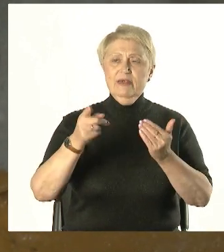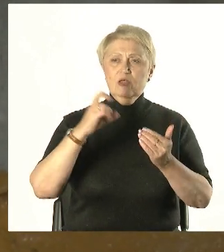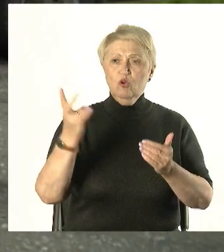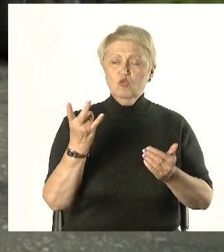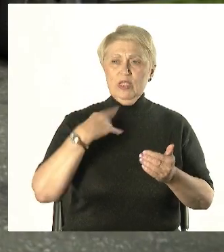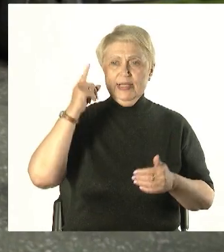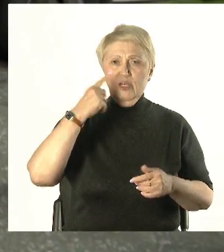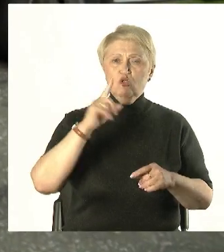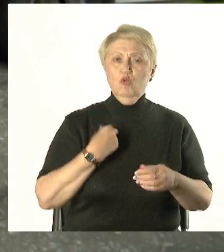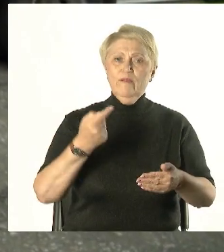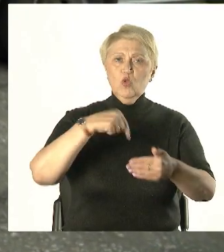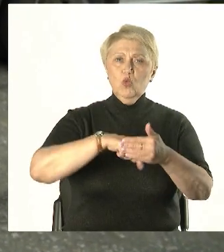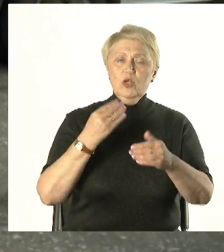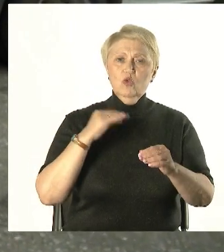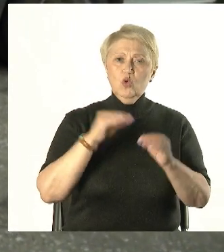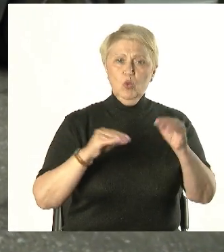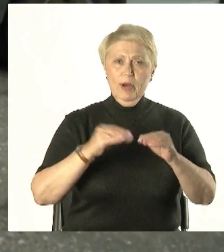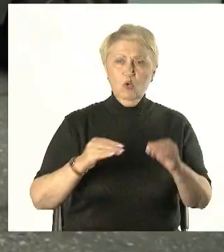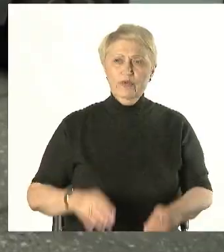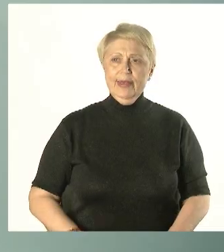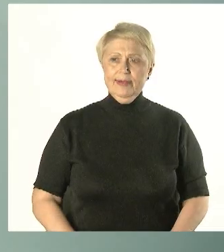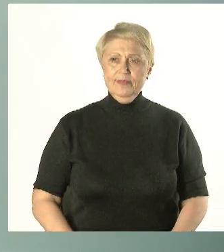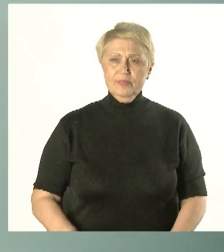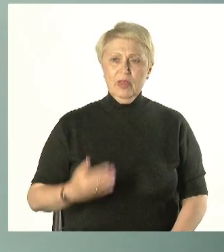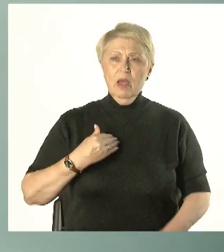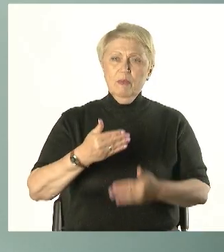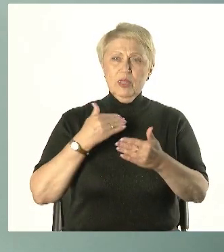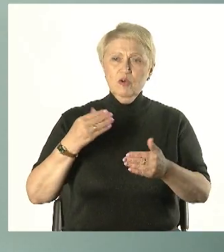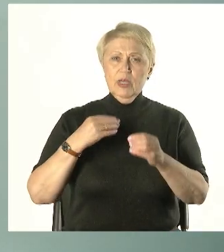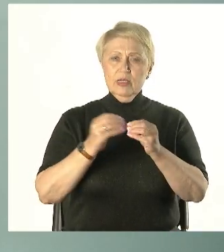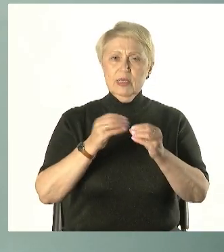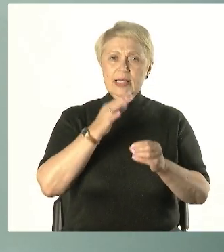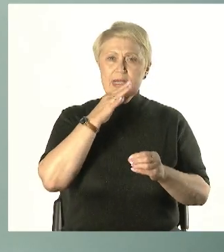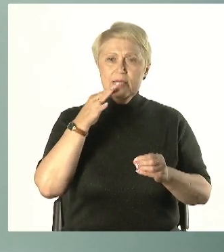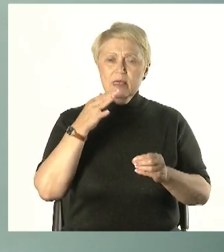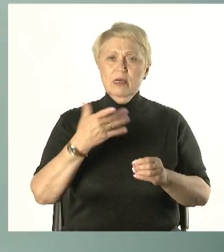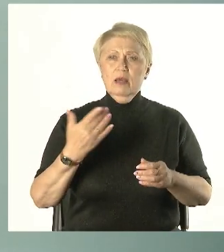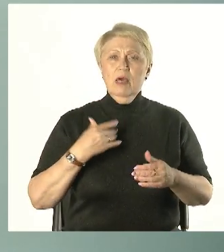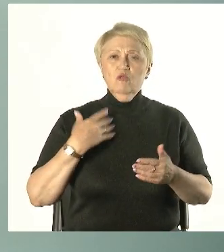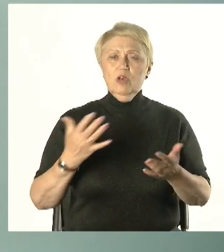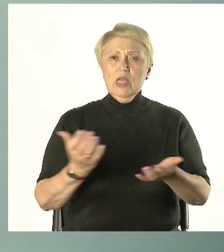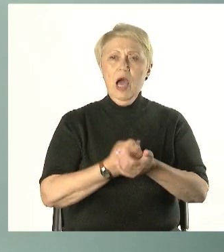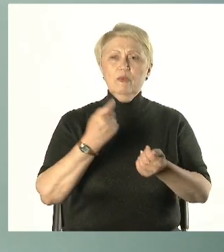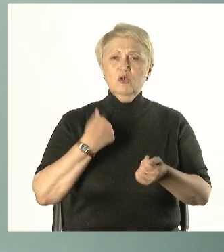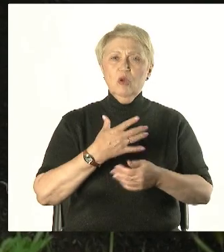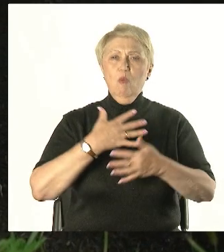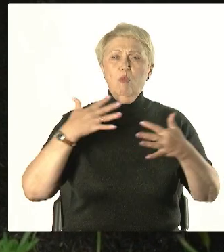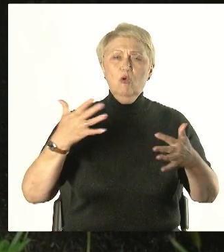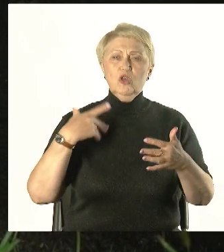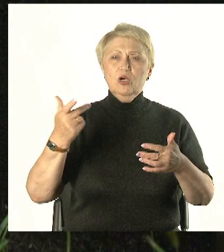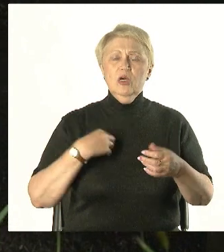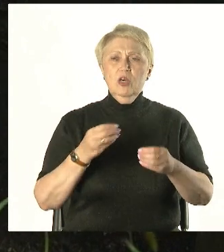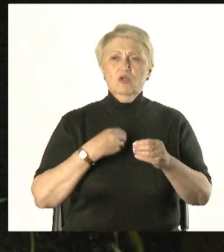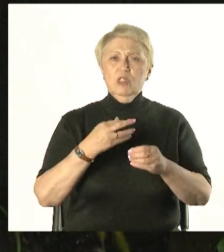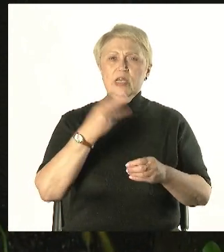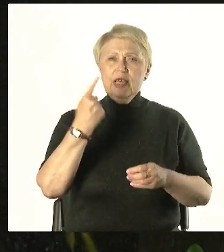упаковки. Но это не всегда можно сделать сразу. В предыдущие десятилетия сотрудники обнаружили больше тысячи бесхозных источников излучения.